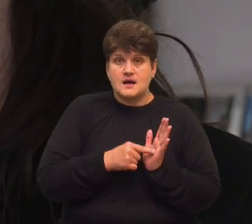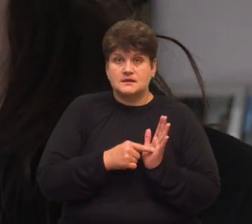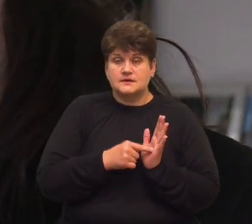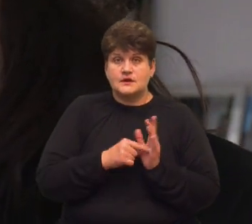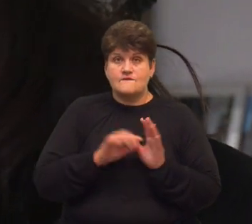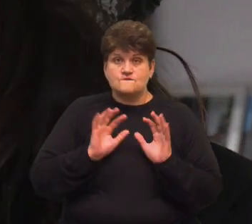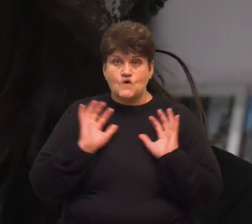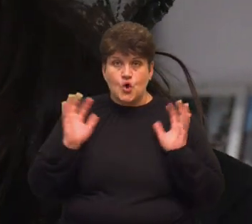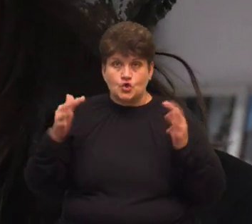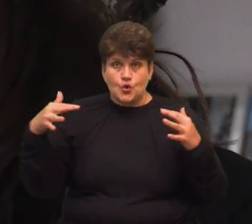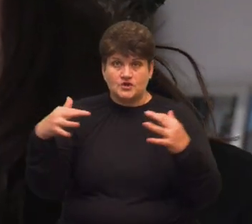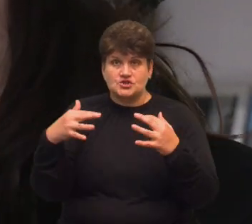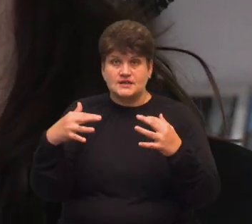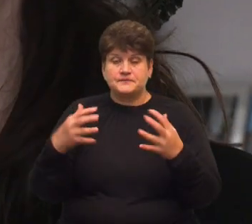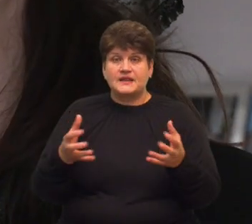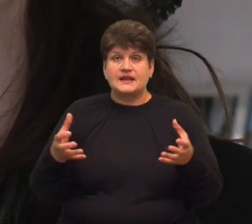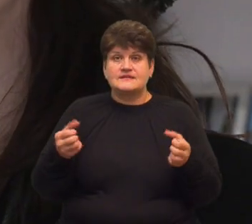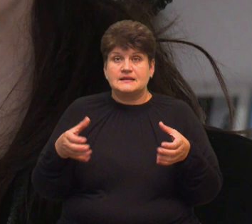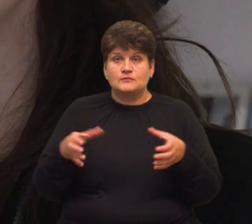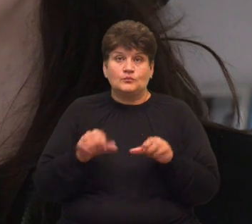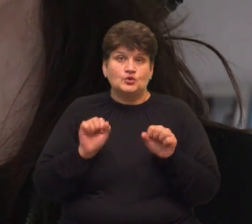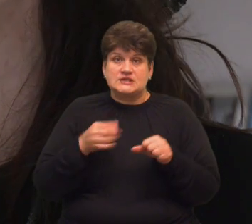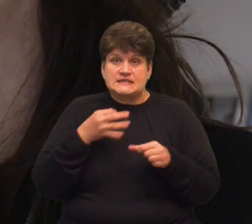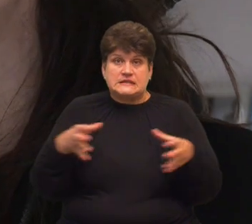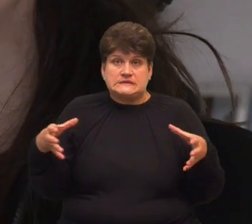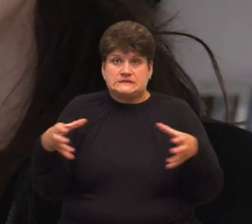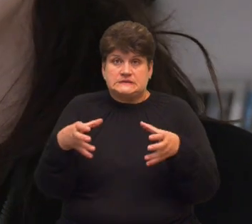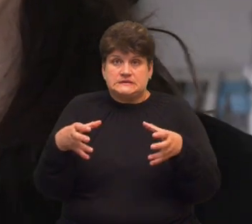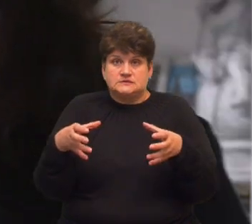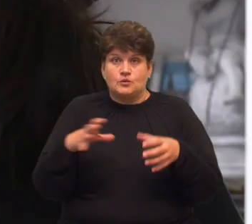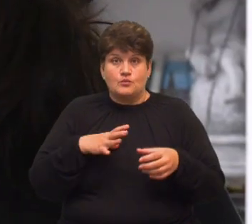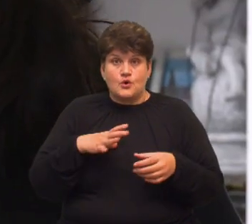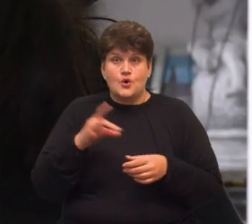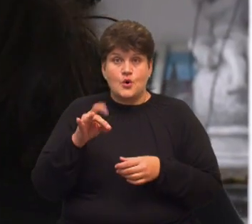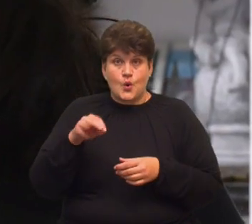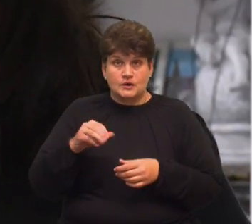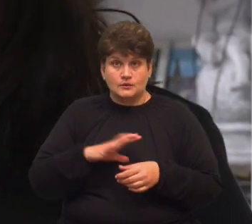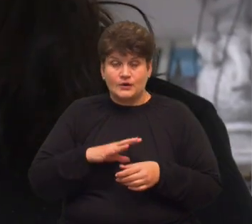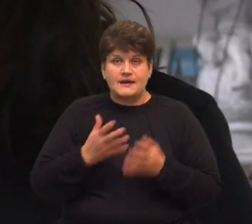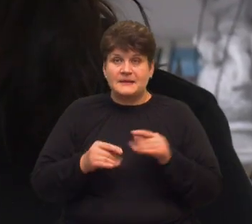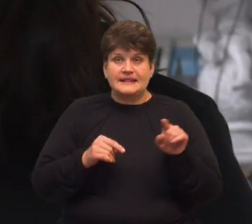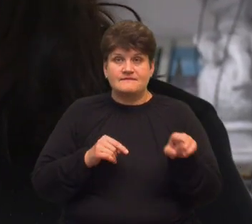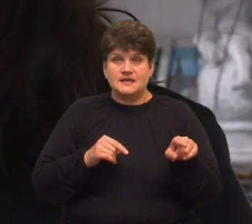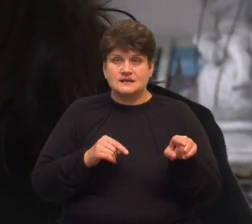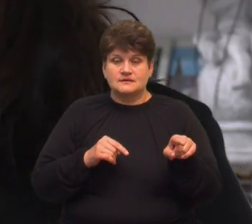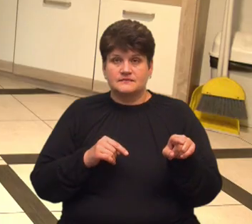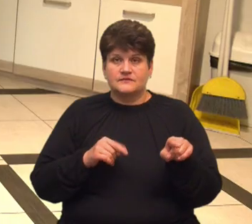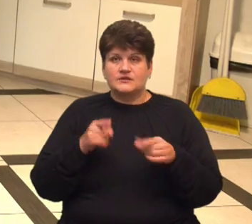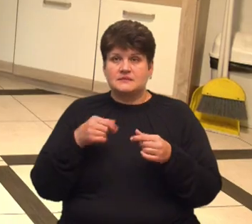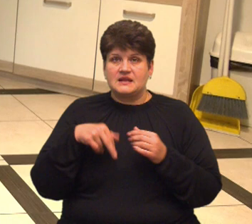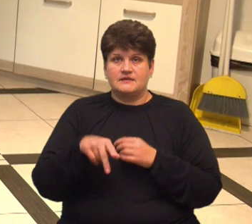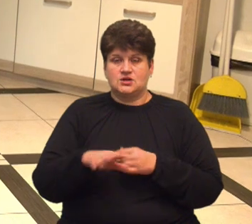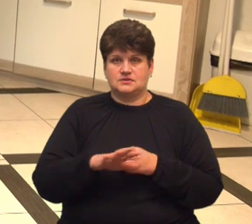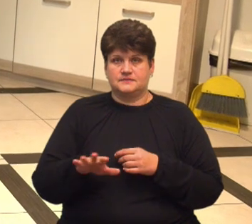оточення. Взяли, майже рота була в оточення. І якби не він тоді, вони не вийшли.